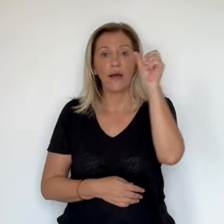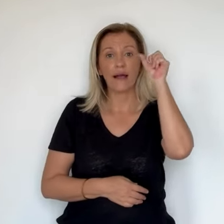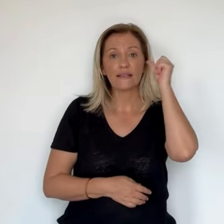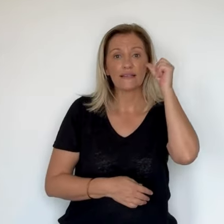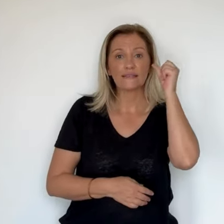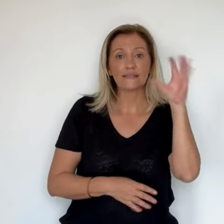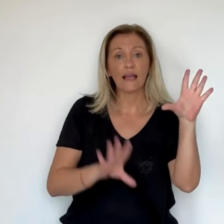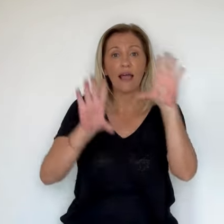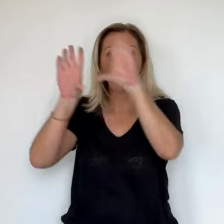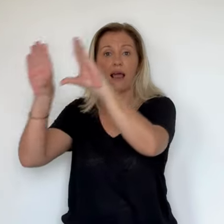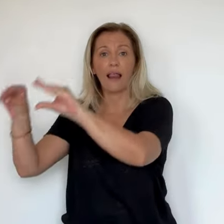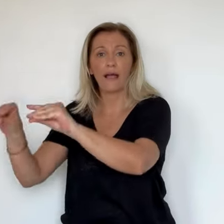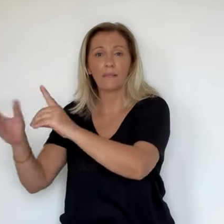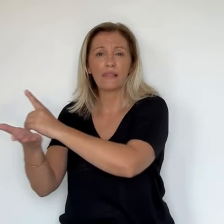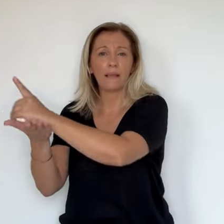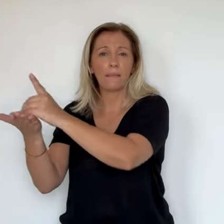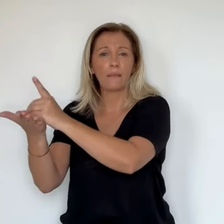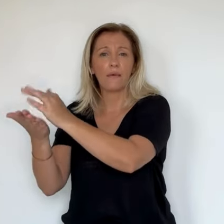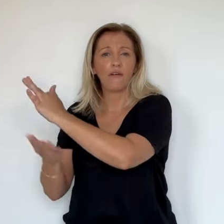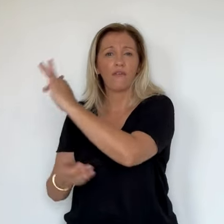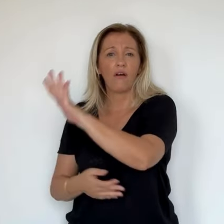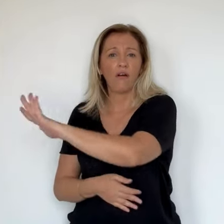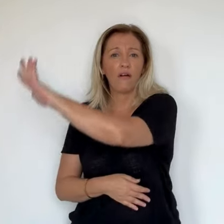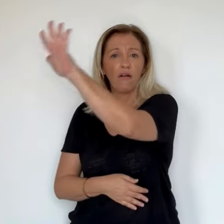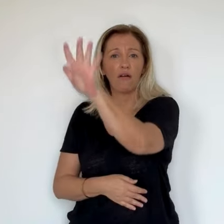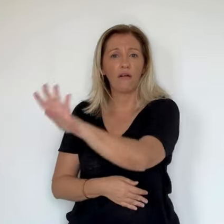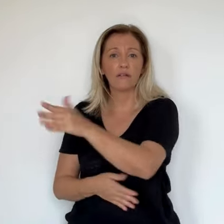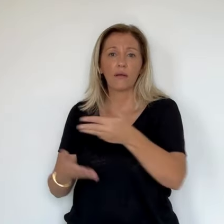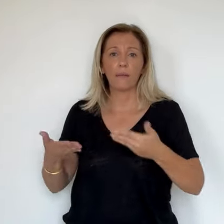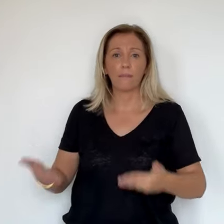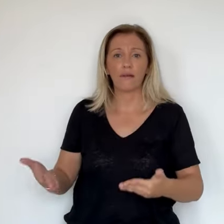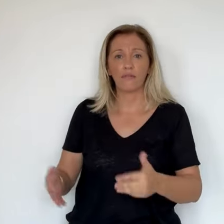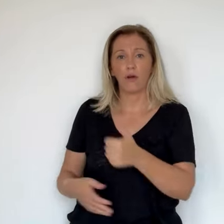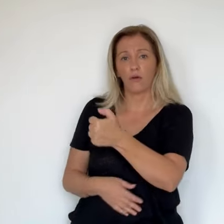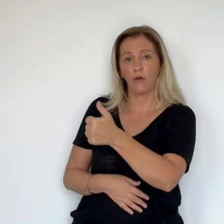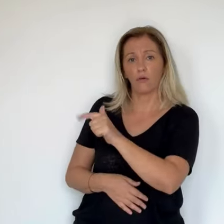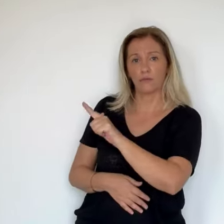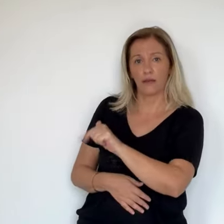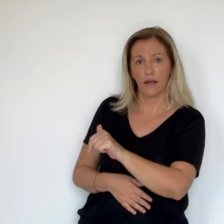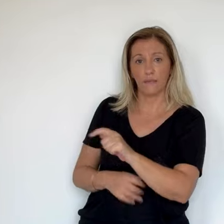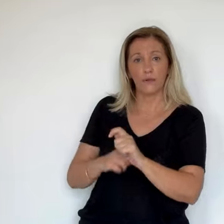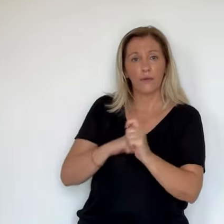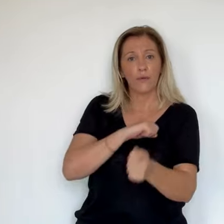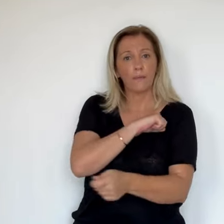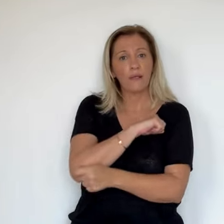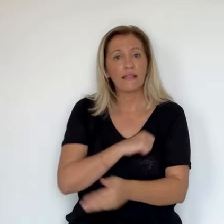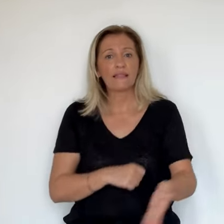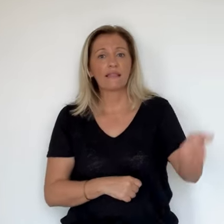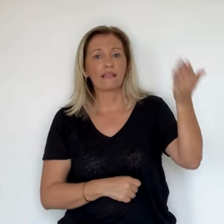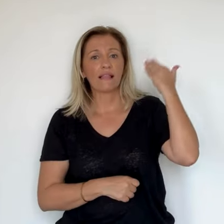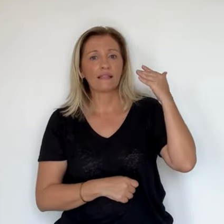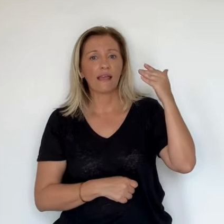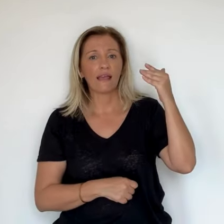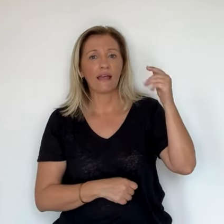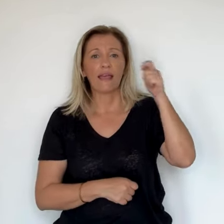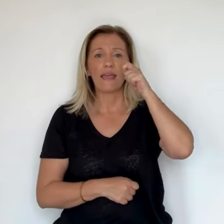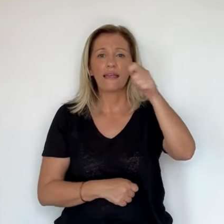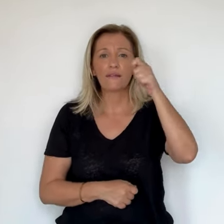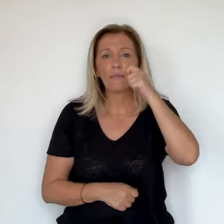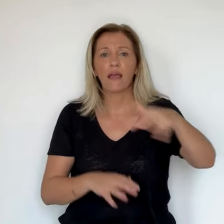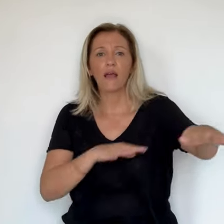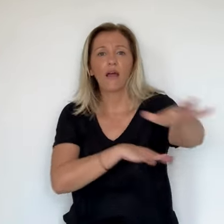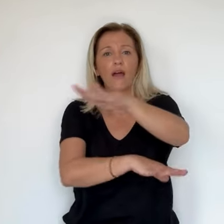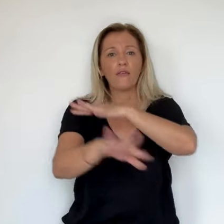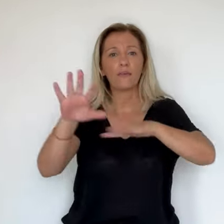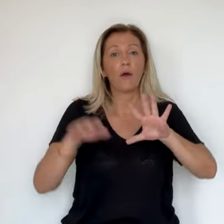Après s'être implanté dans l'ensemble des départements de France métropolitaine, le frolon asiatique est dorénavant présent en Corse. En